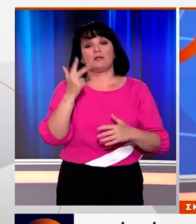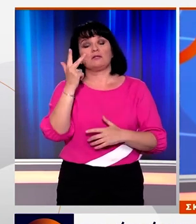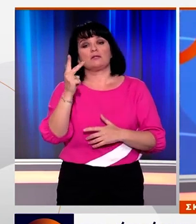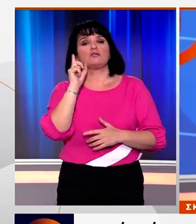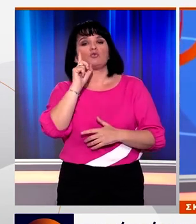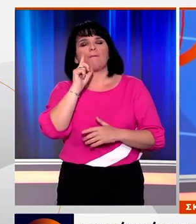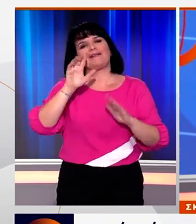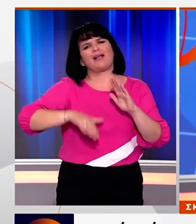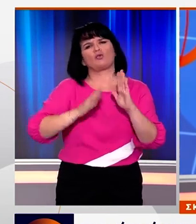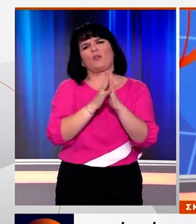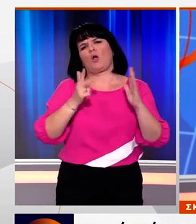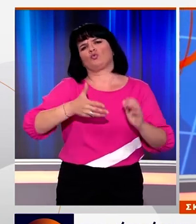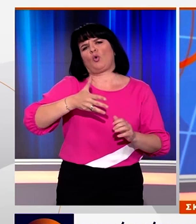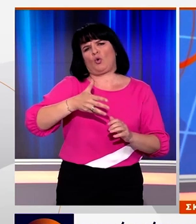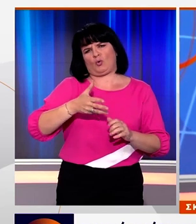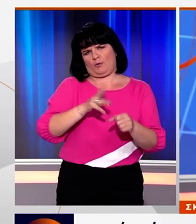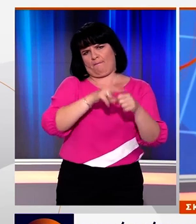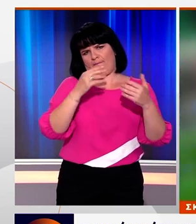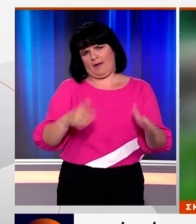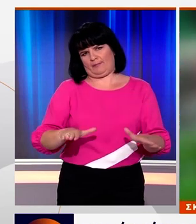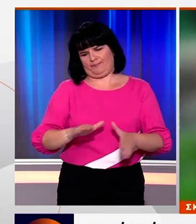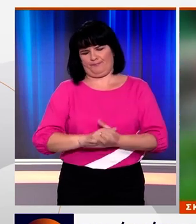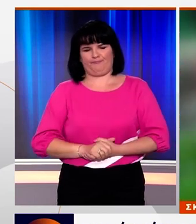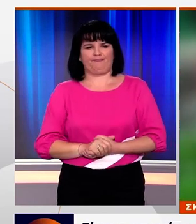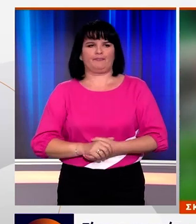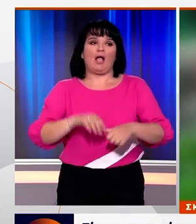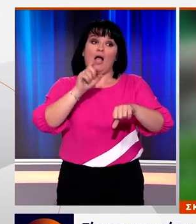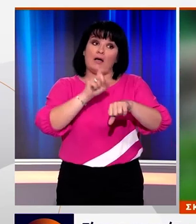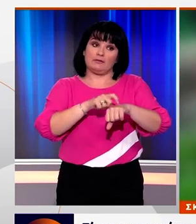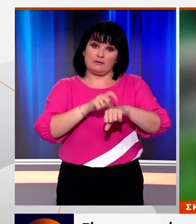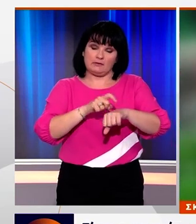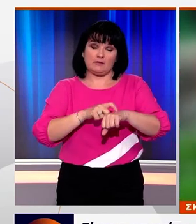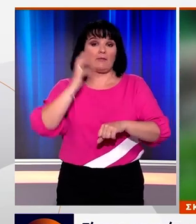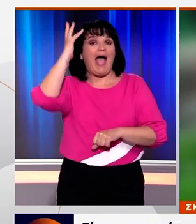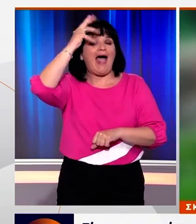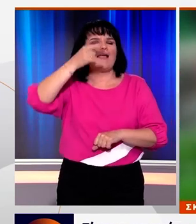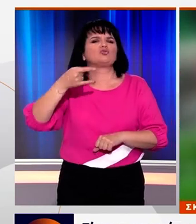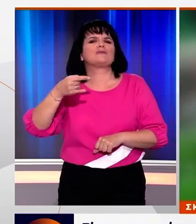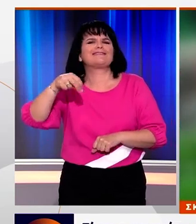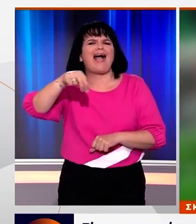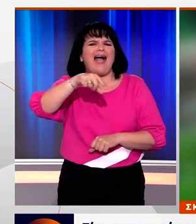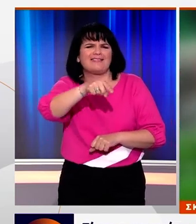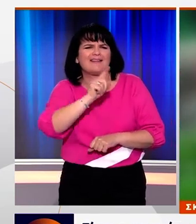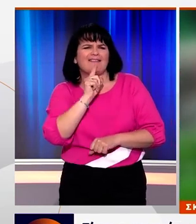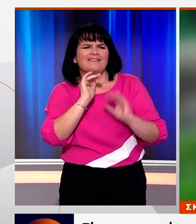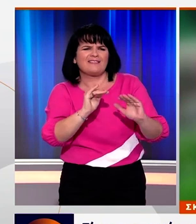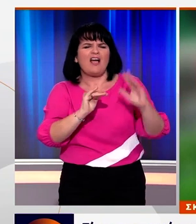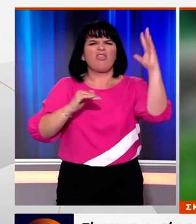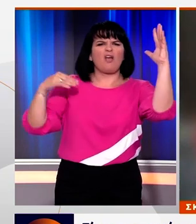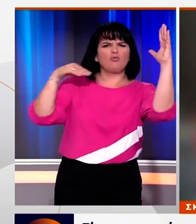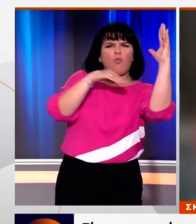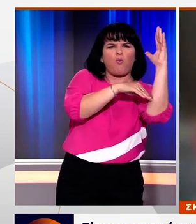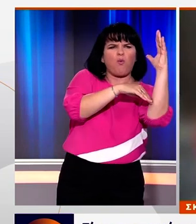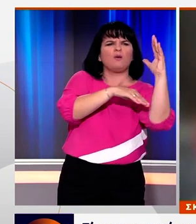τρεις ανήλικες μαθήτριες. Είναι η στιγμή που το αυτοκίνητο του Αλέξανδρου Ζαχαριά έχει προσκρούσει σε δέντρο